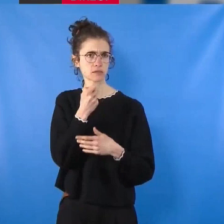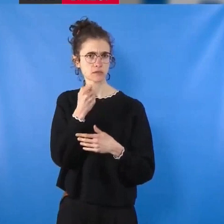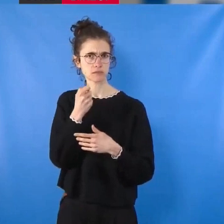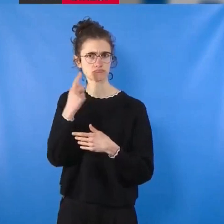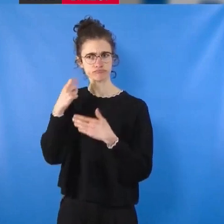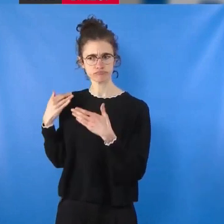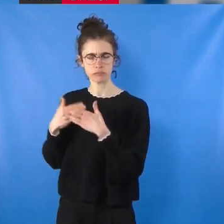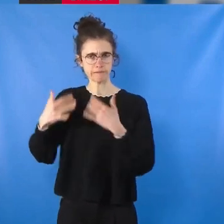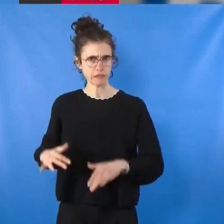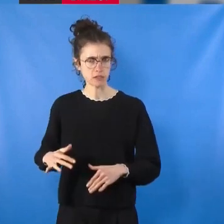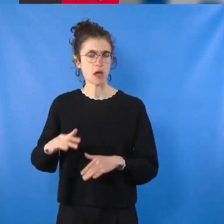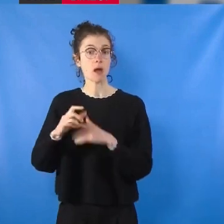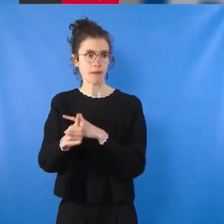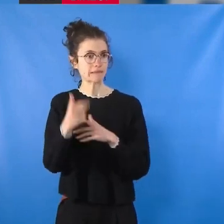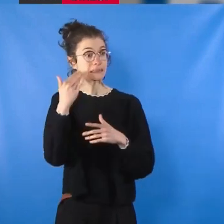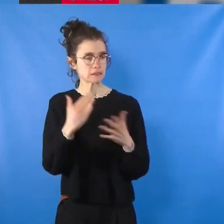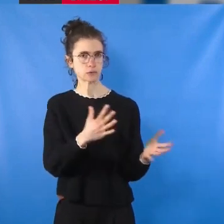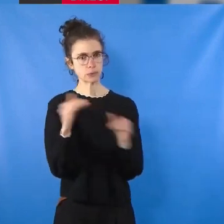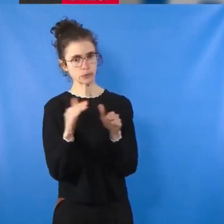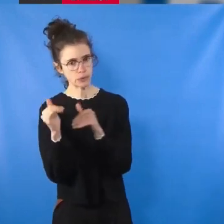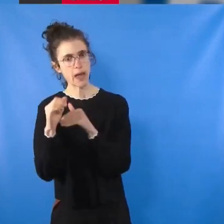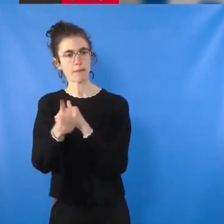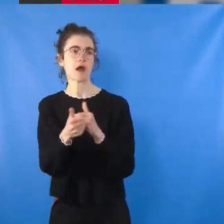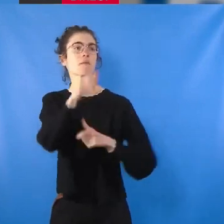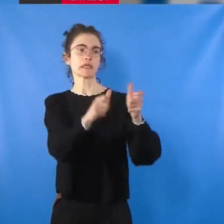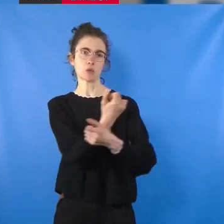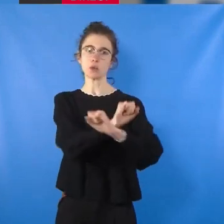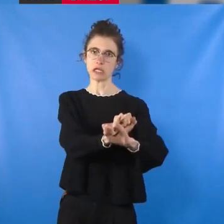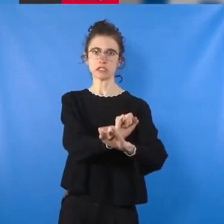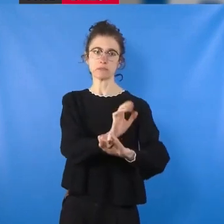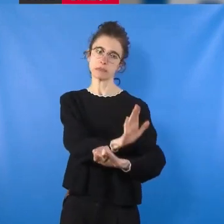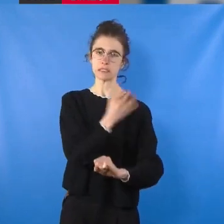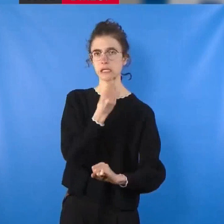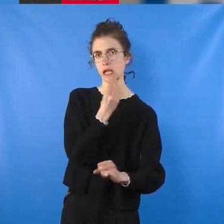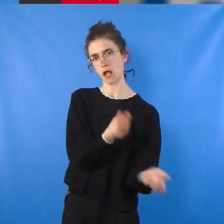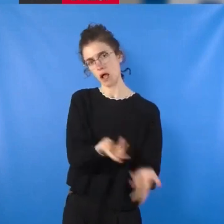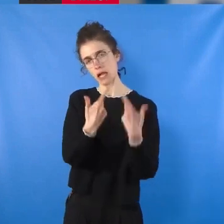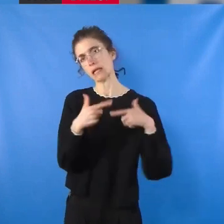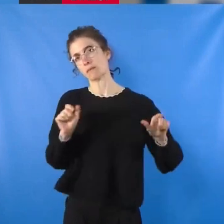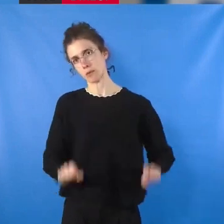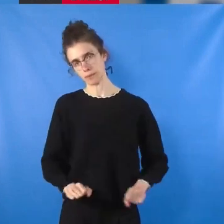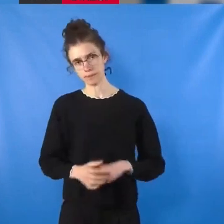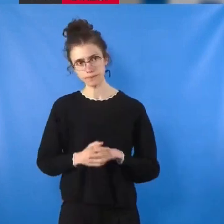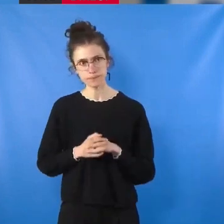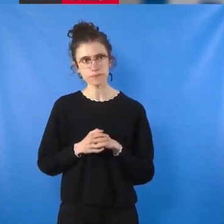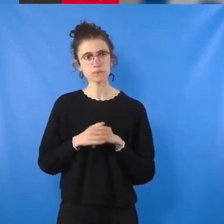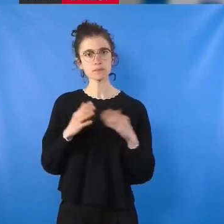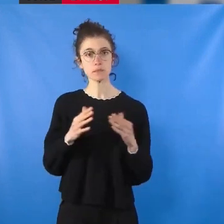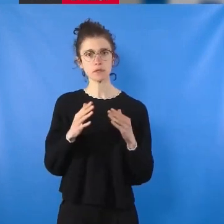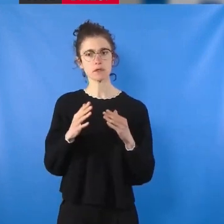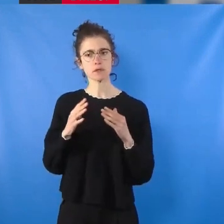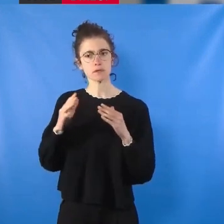libération des otages israéliens. Pour les communistes, ces négociations devront, dans un deuxième temps,